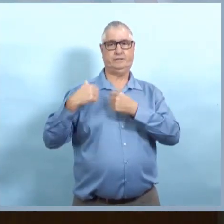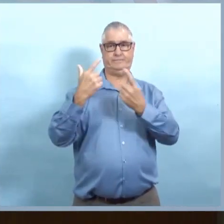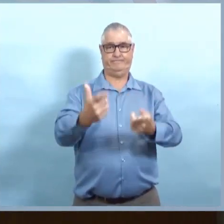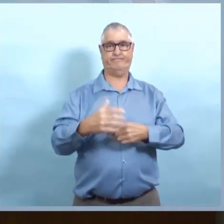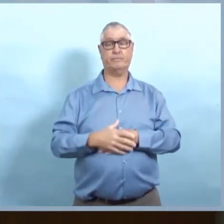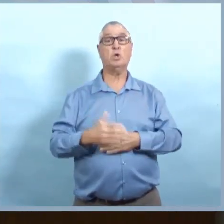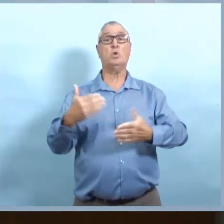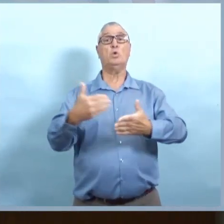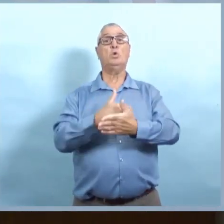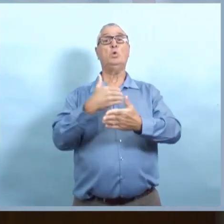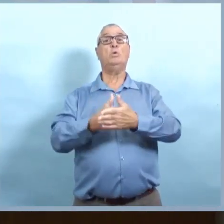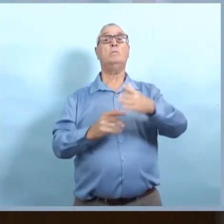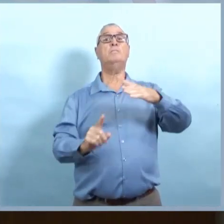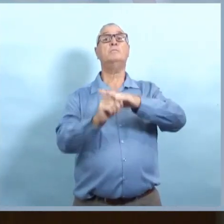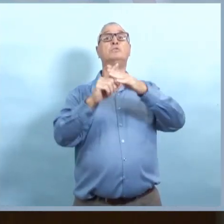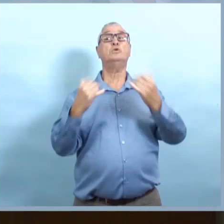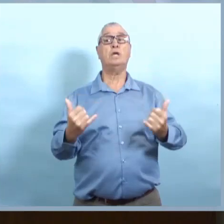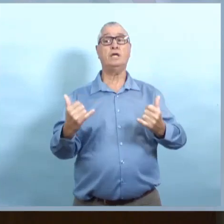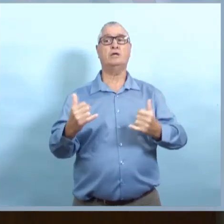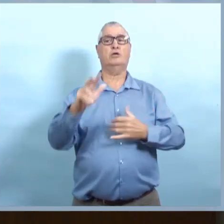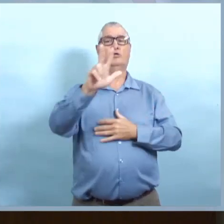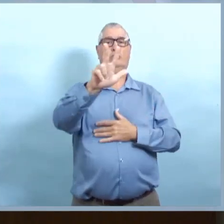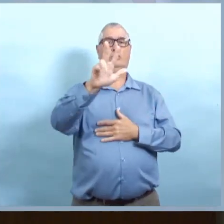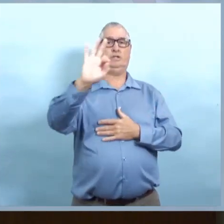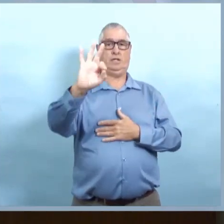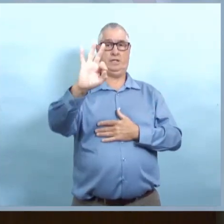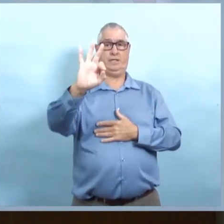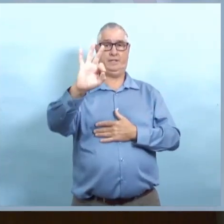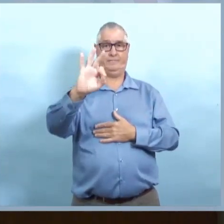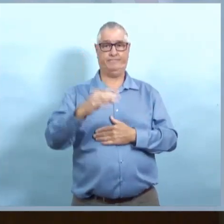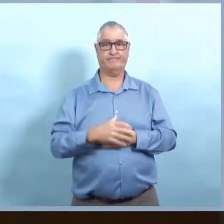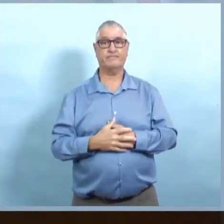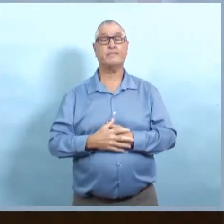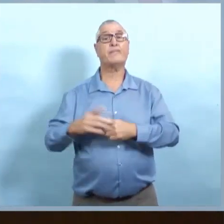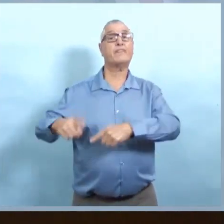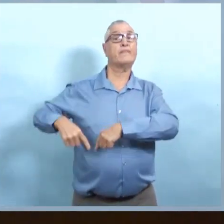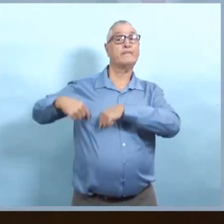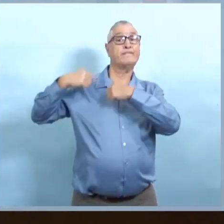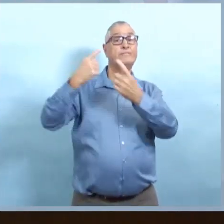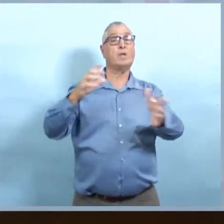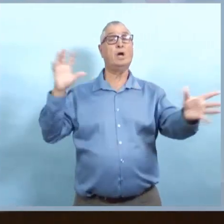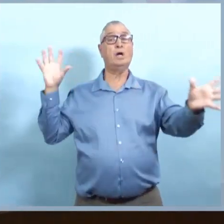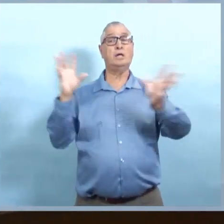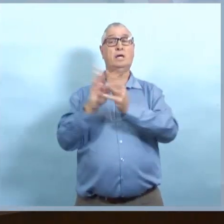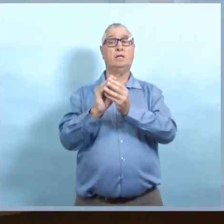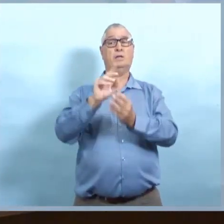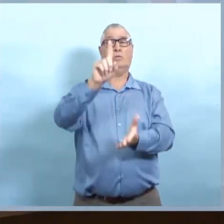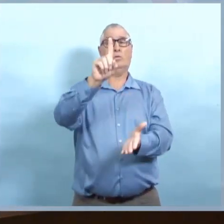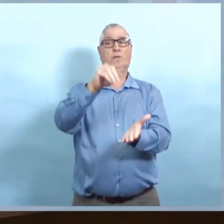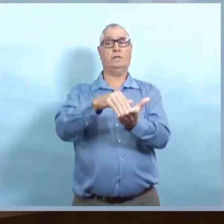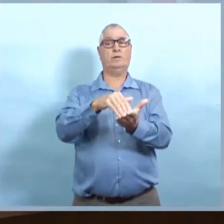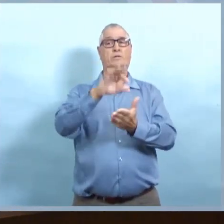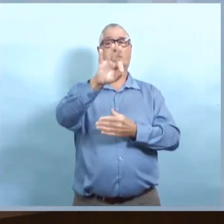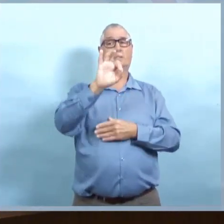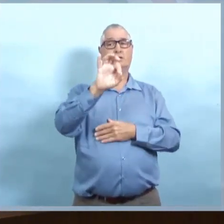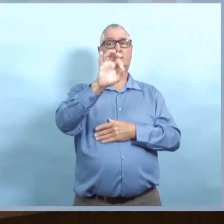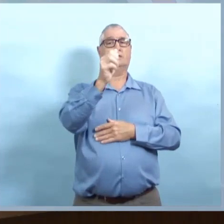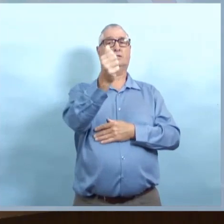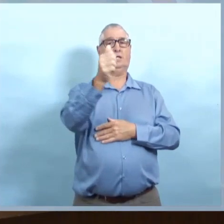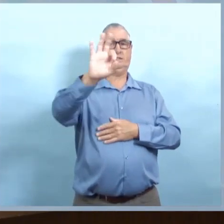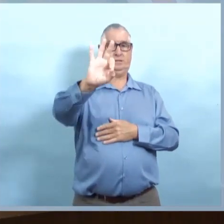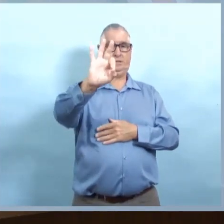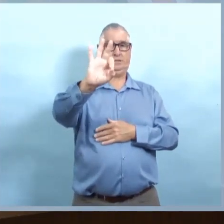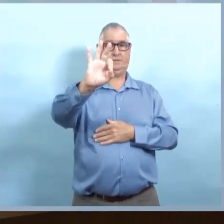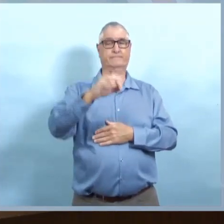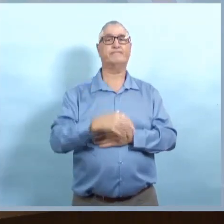Bon après-midi. Le taux de positivité actuel sur cinq jours est de 2,2 %. Nous avons 39 cas